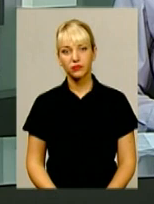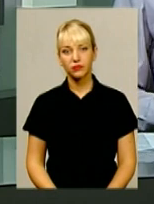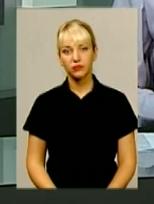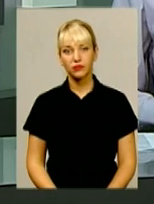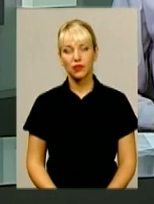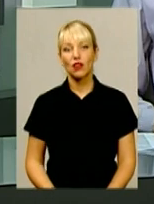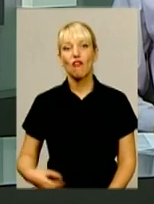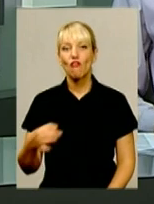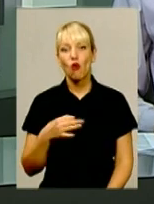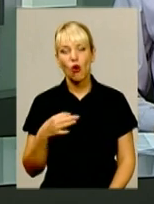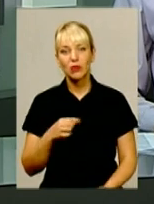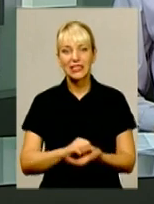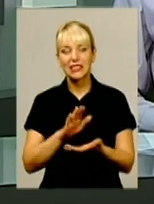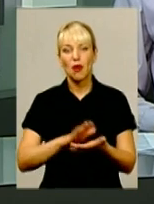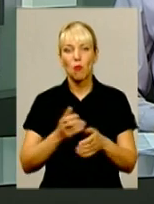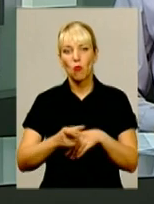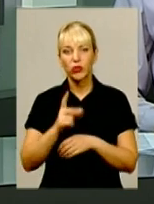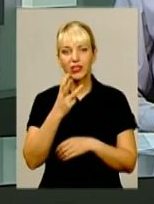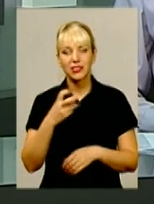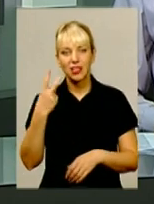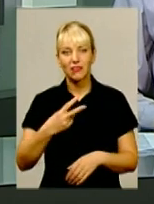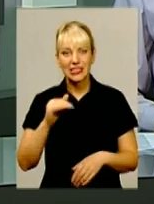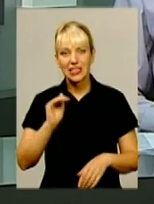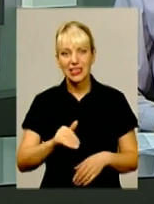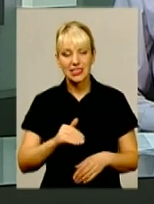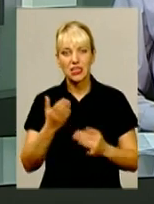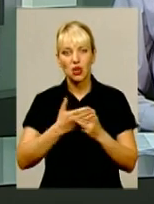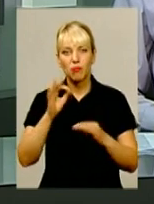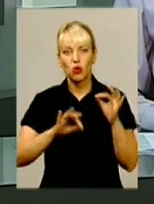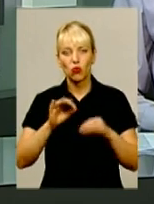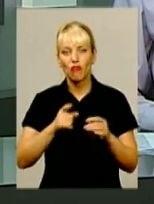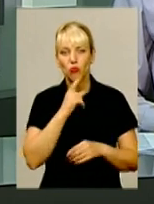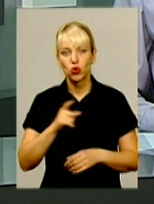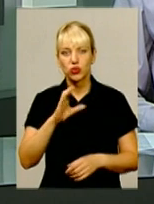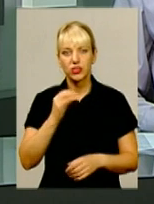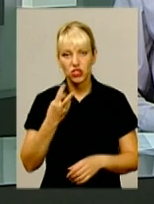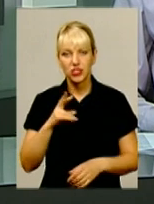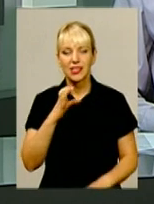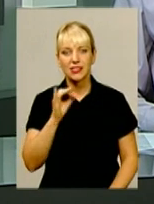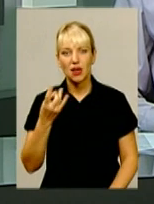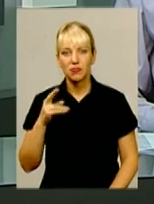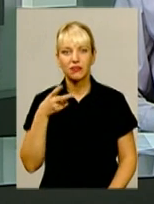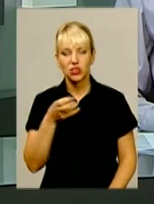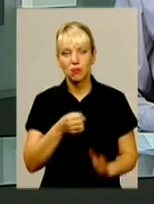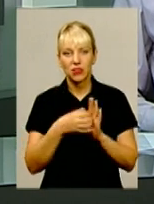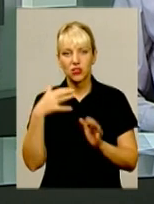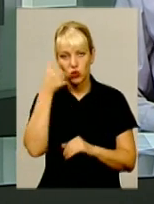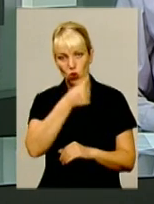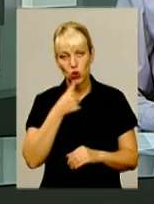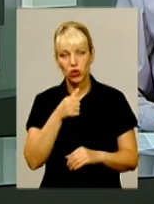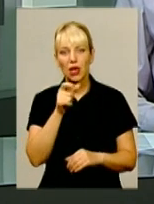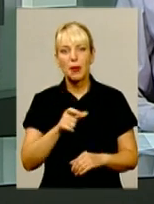В області зареєстровано понад 320 тисяч пільговиків. Упродовж січня-серпня 2015 року